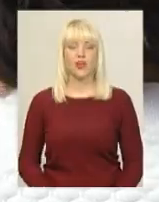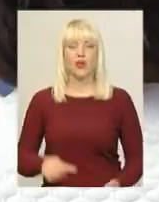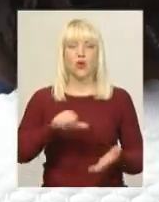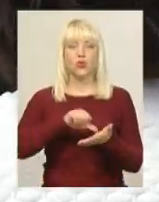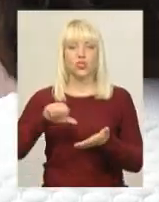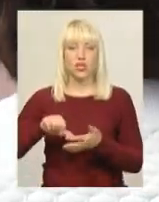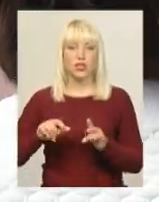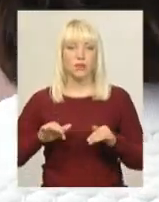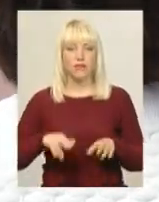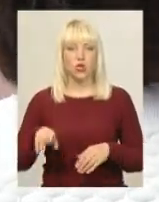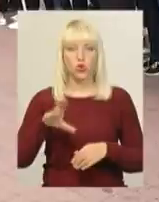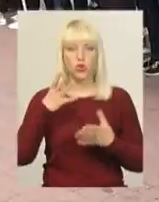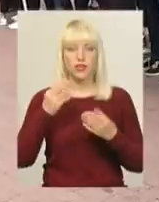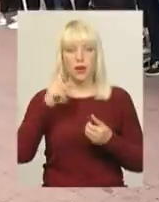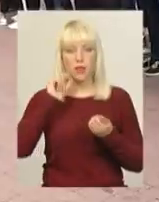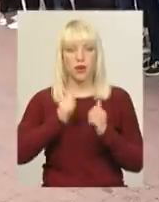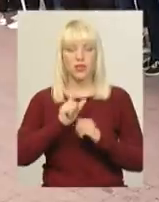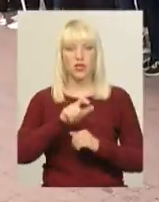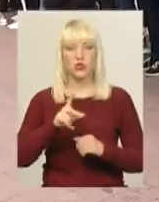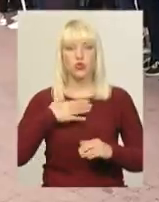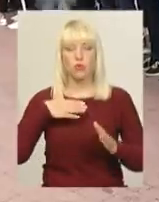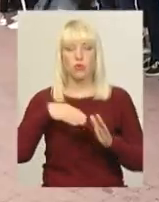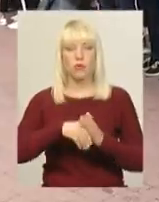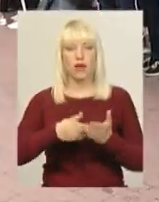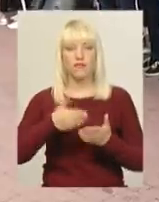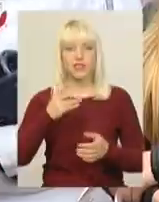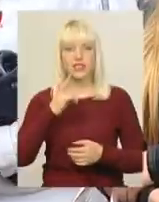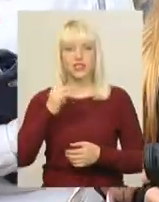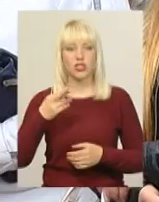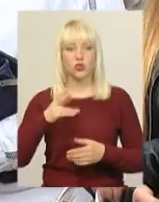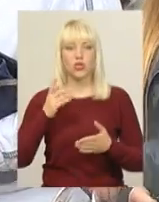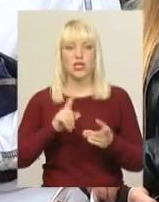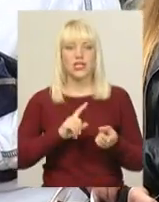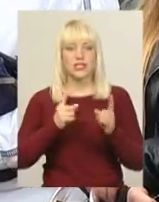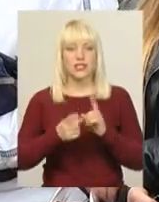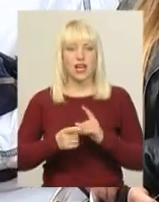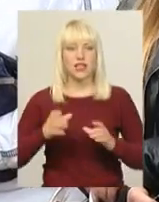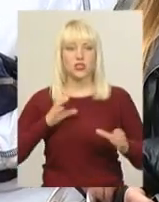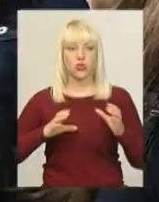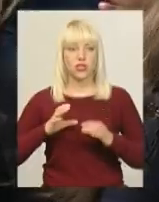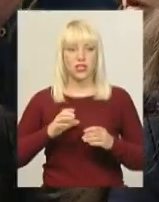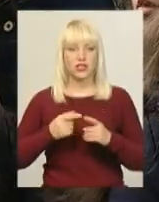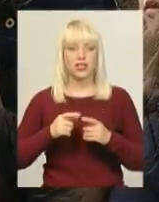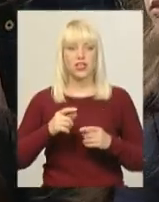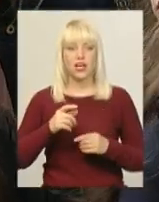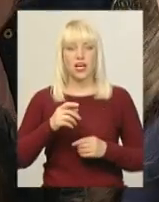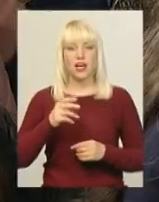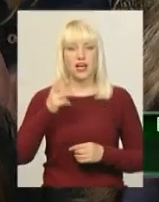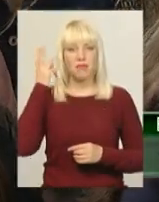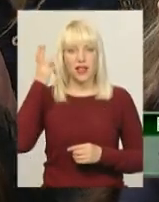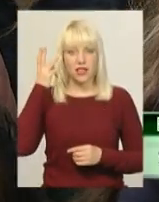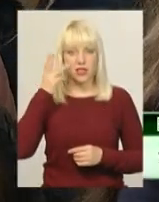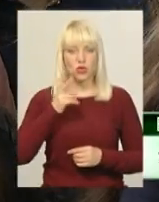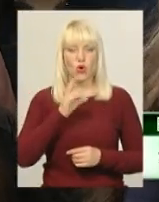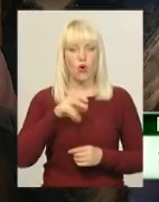Учасниками флешмобу до Дня пам'яті людей, які померли від сніду, стали студенти Хмельницького базового медичного коледжу. Що символізував ваш